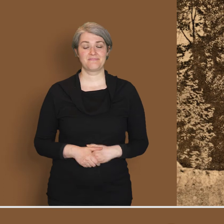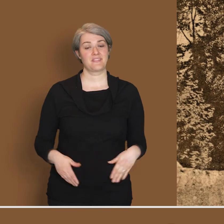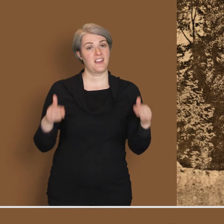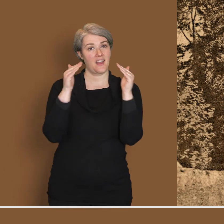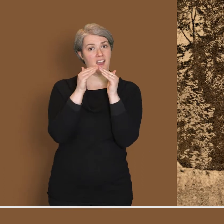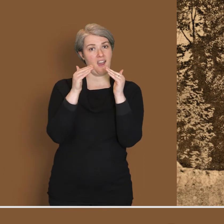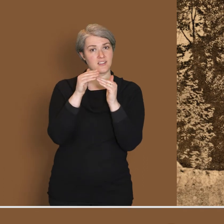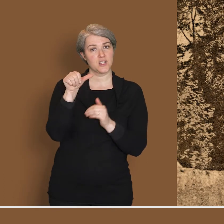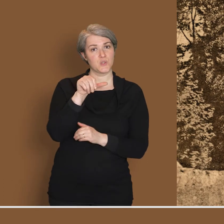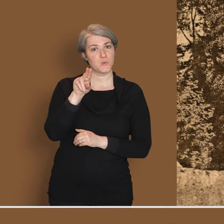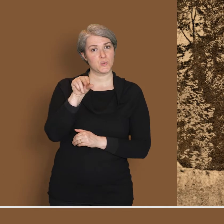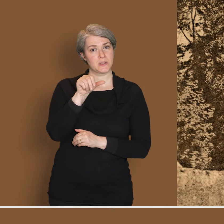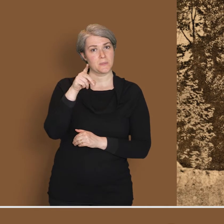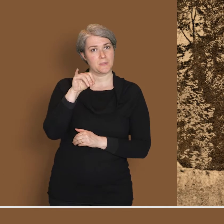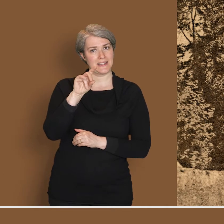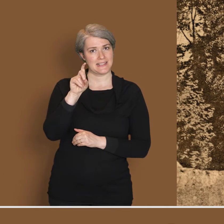Casa Suspis